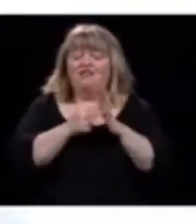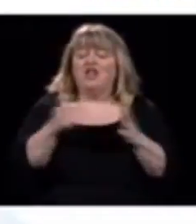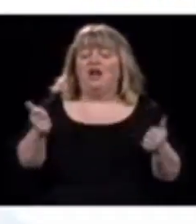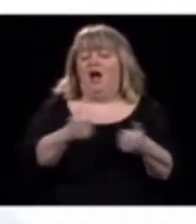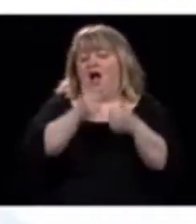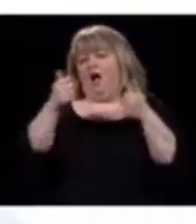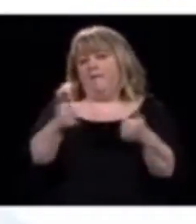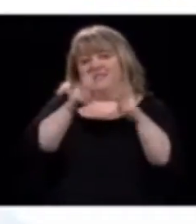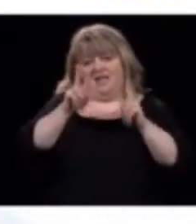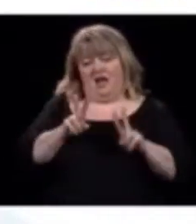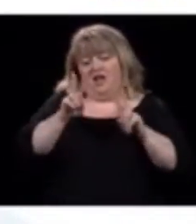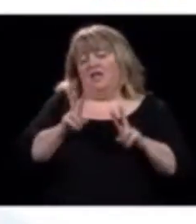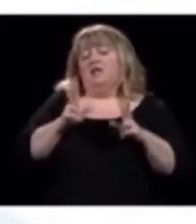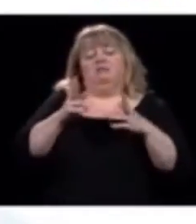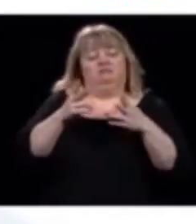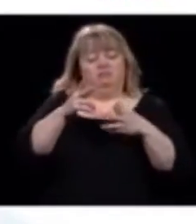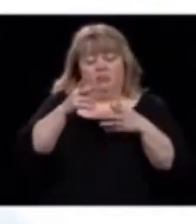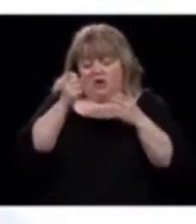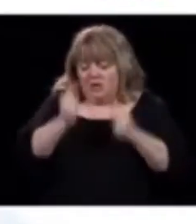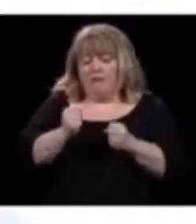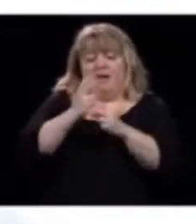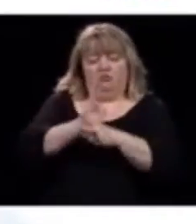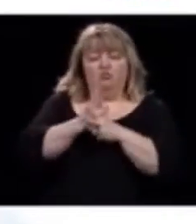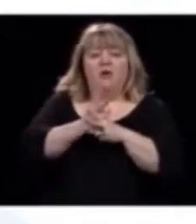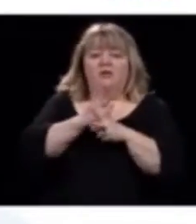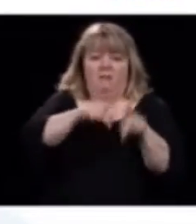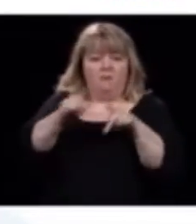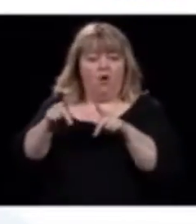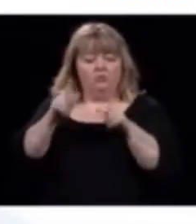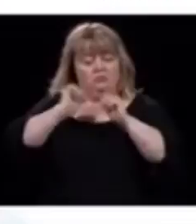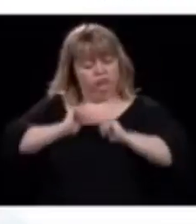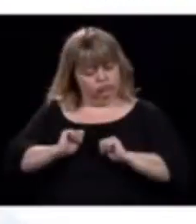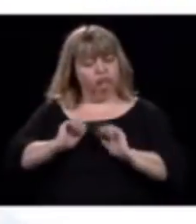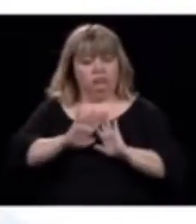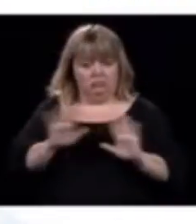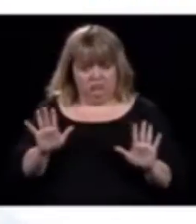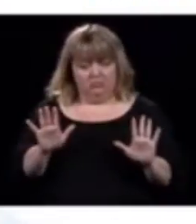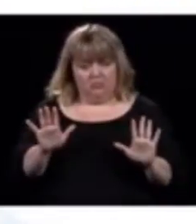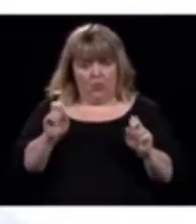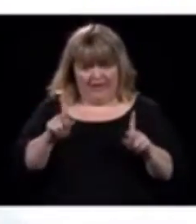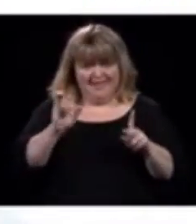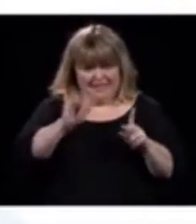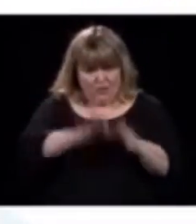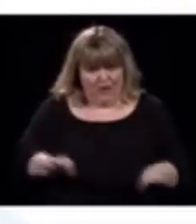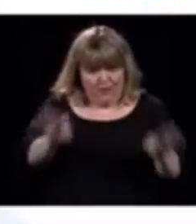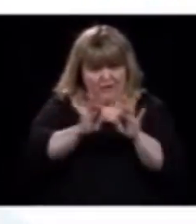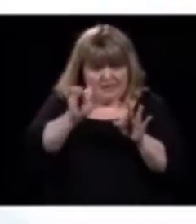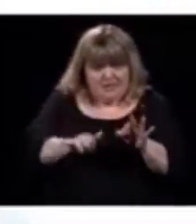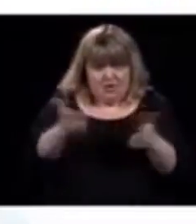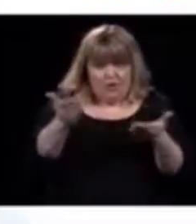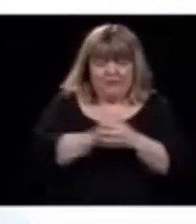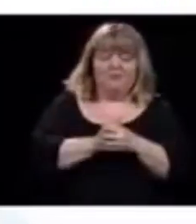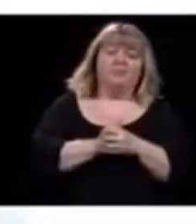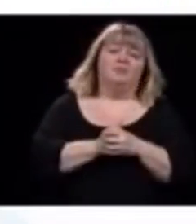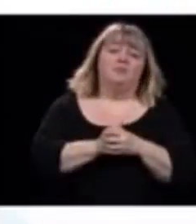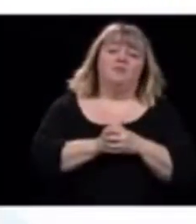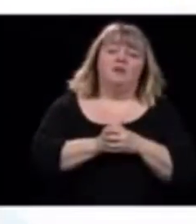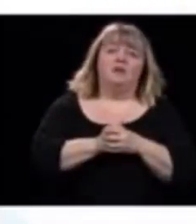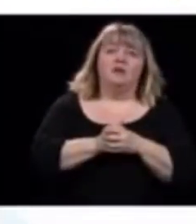capable de bien soigner le monde. Et c'est ça qui est important. Puis, bien, dans notre